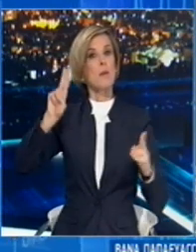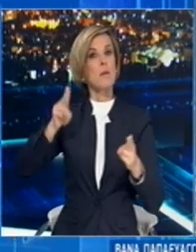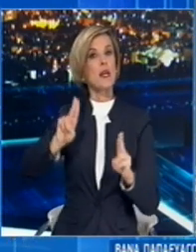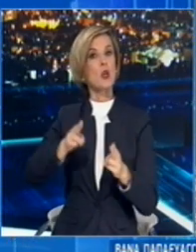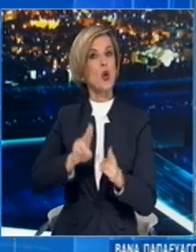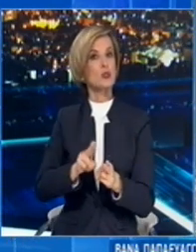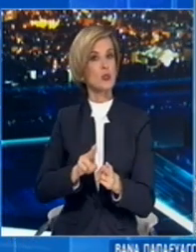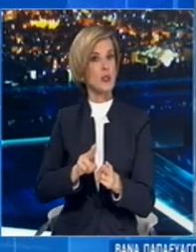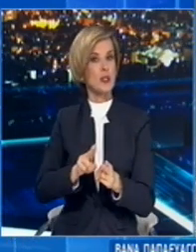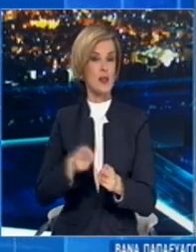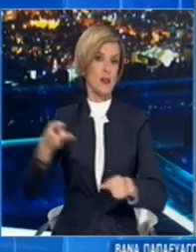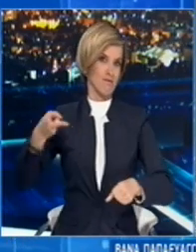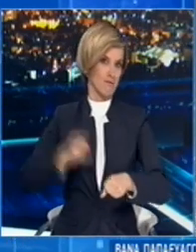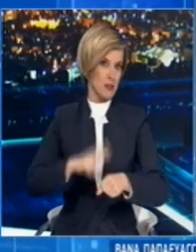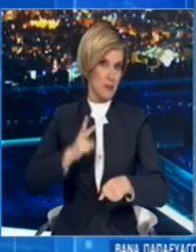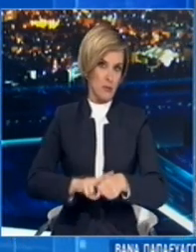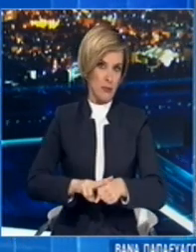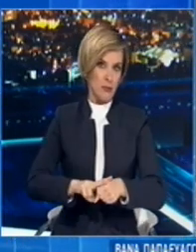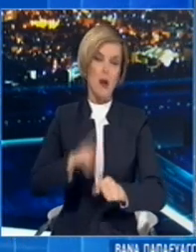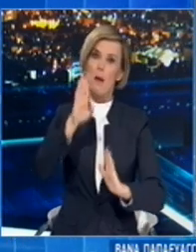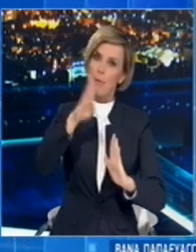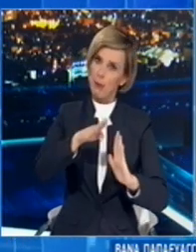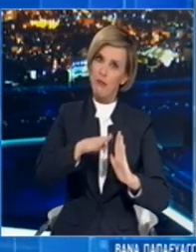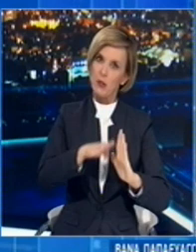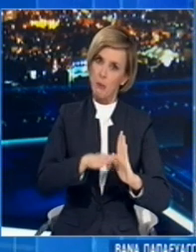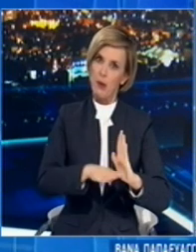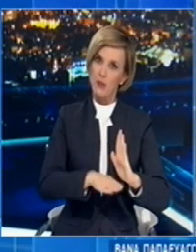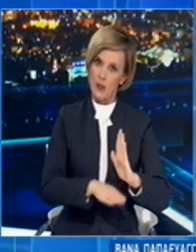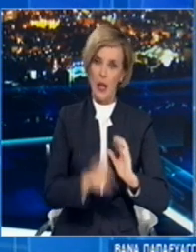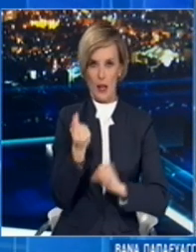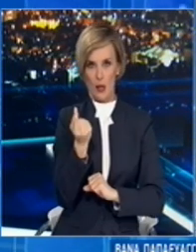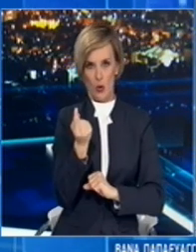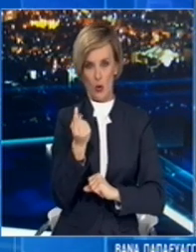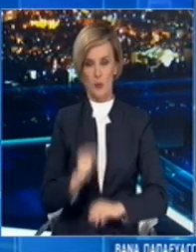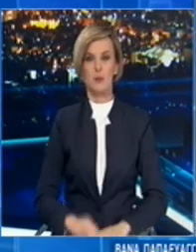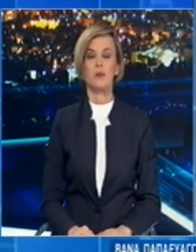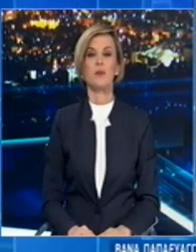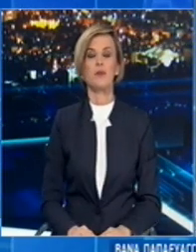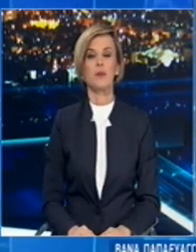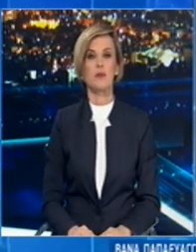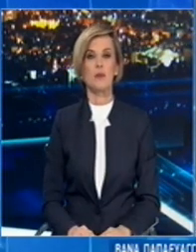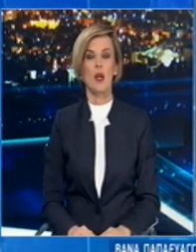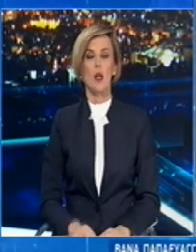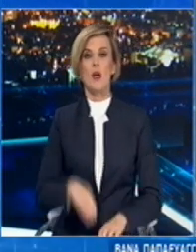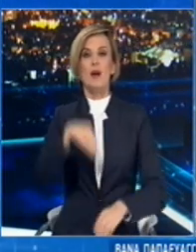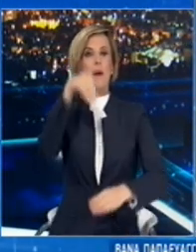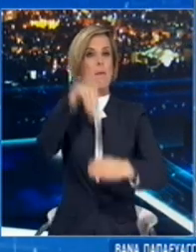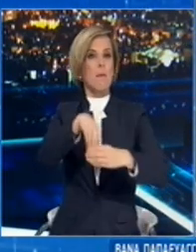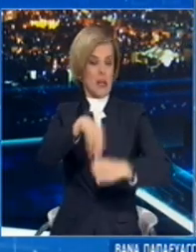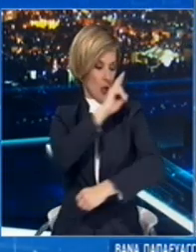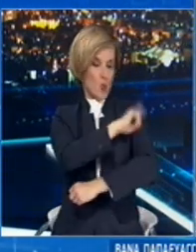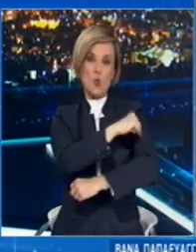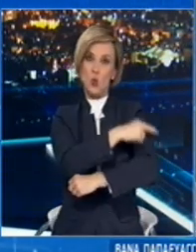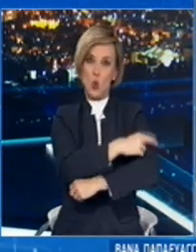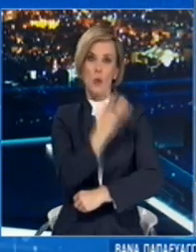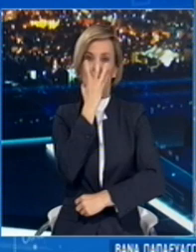ανθρώπων που έχασαν τη μάχη με τον κορινοϊό σε σχέση με τις προηγούμενες όλες τις εβδομάδες. Η μείωση των διασωληνωμένων ασθενών και των θανάτων